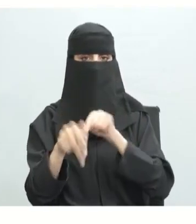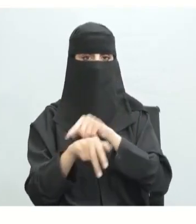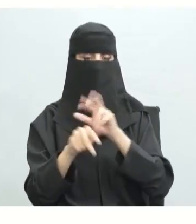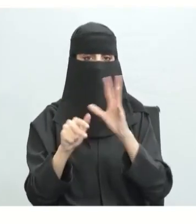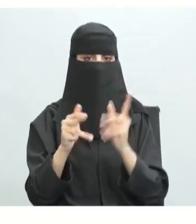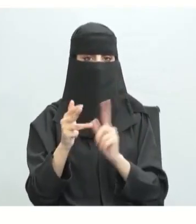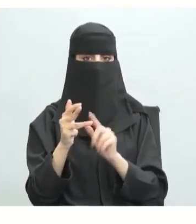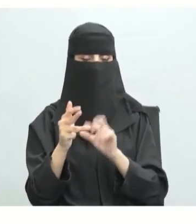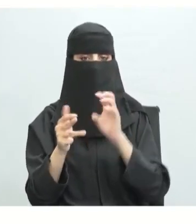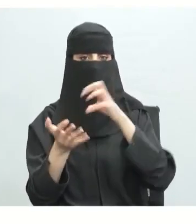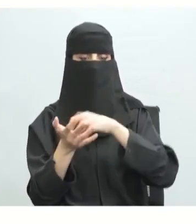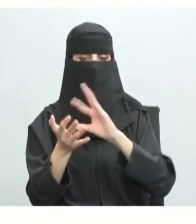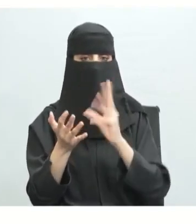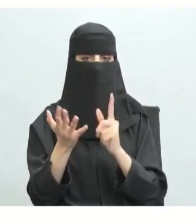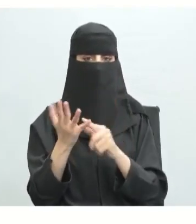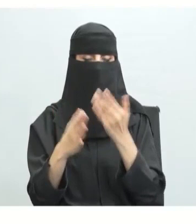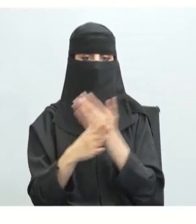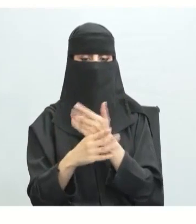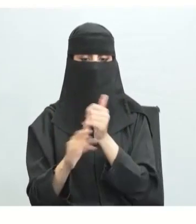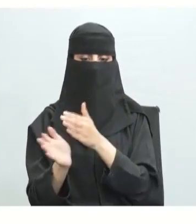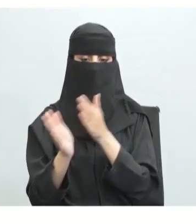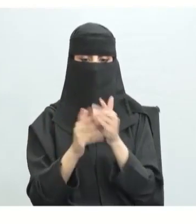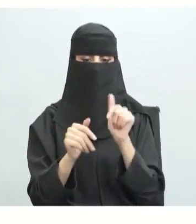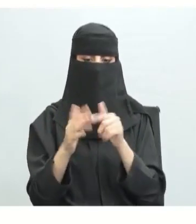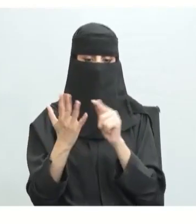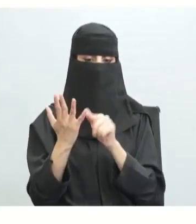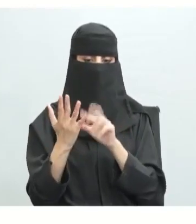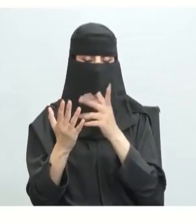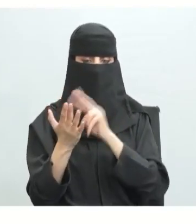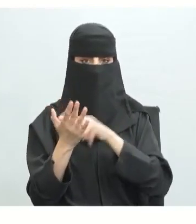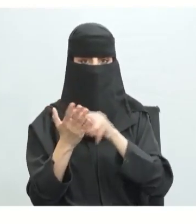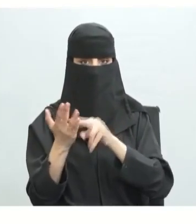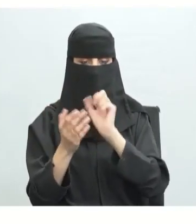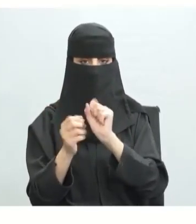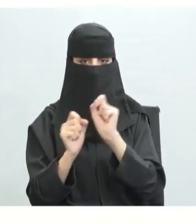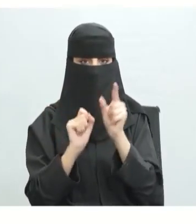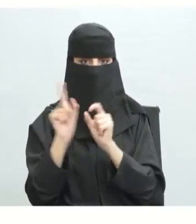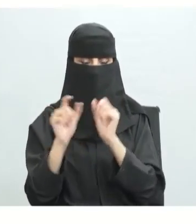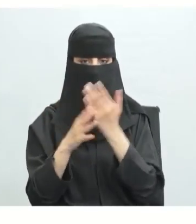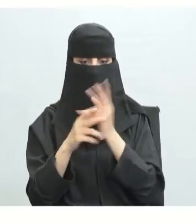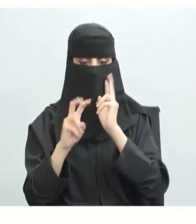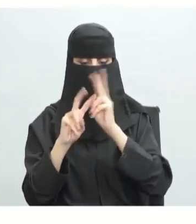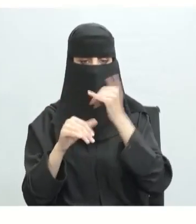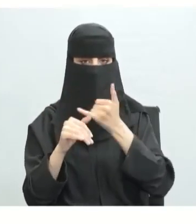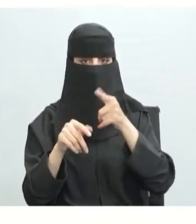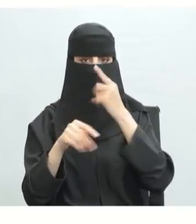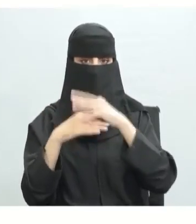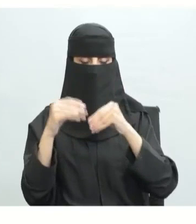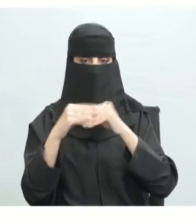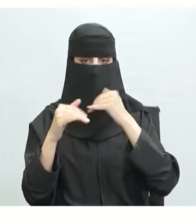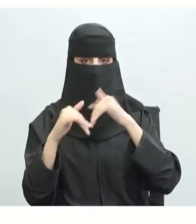ويستطلب أيضا القراءة على الإنترنت معرفة بكيف تتعامل مع جهاز الحاسب وكيف تعمل الإنترنت ومعرفة طريقة البحث وأيضا هنا